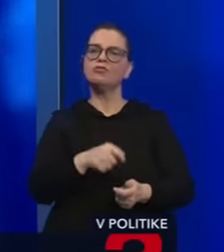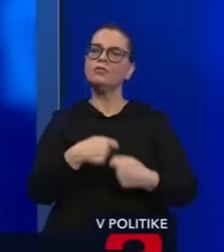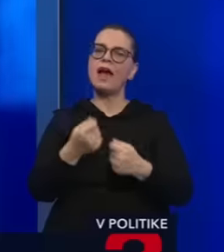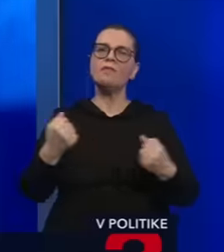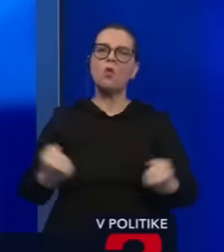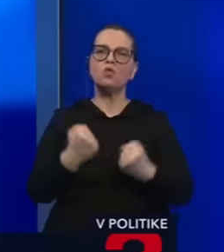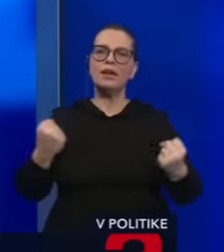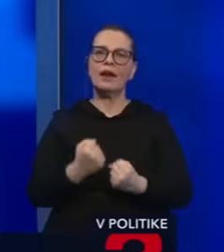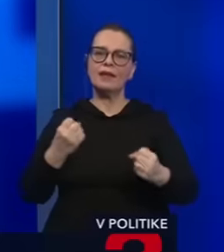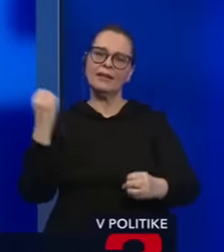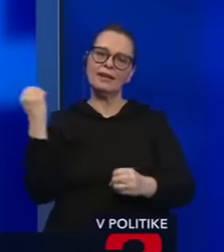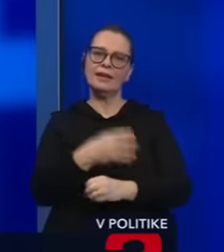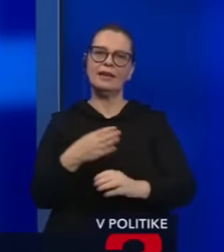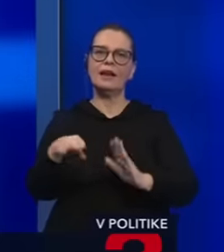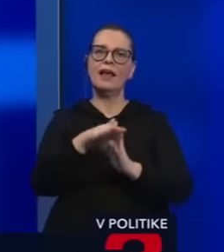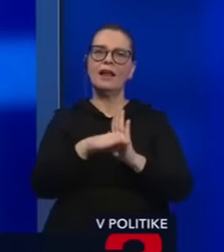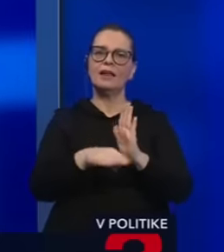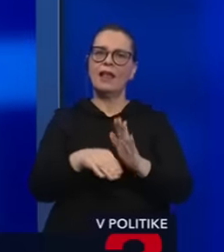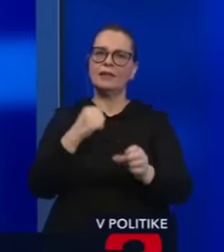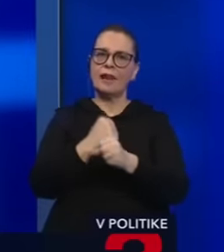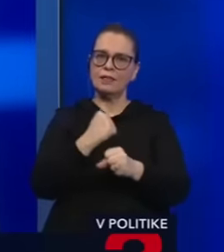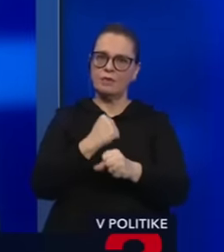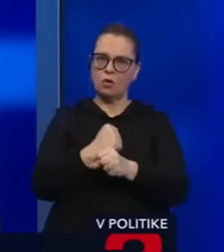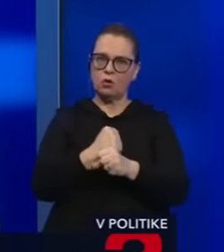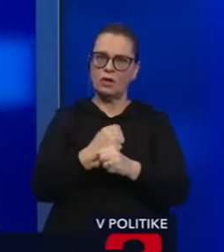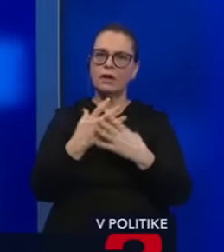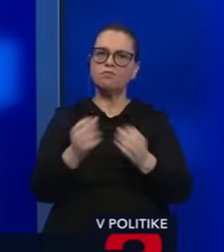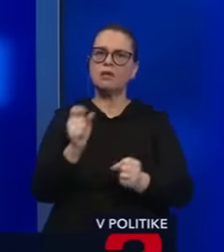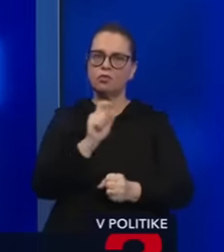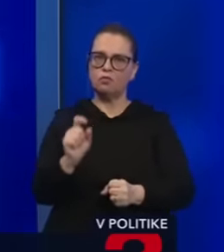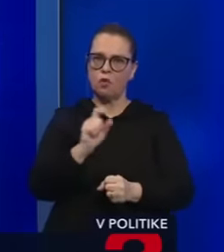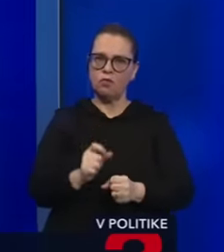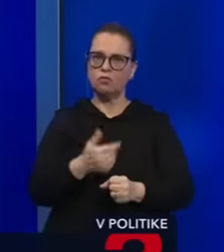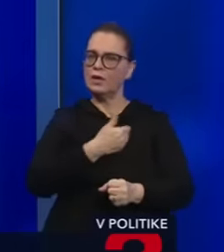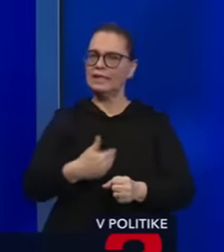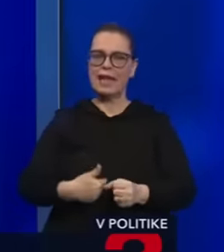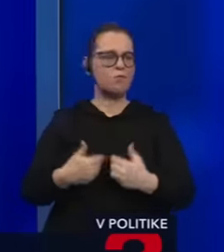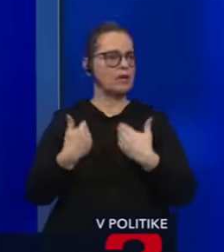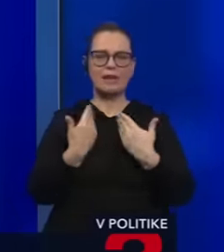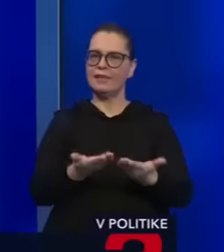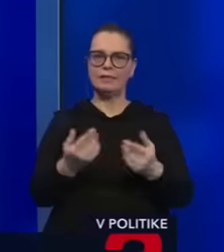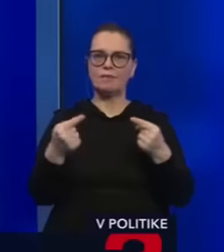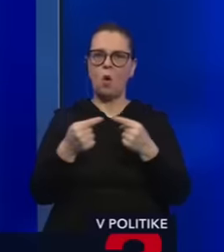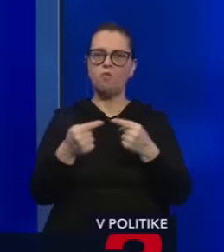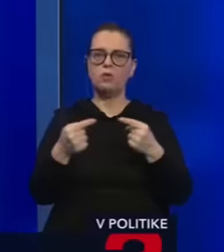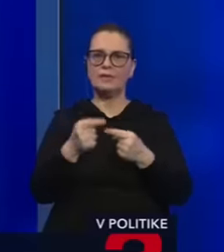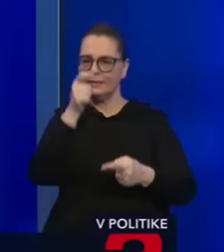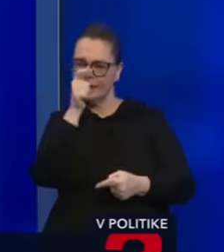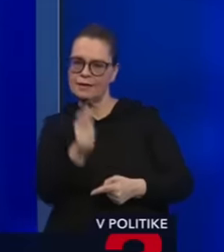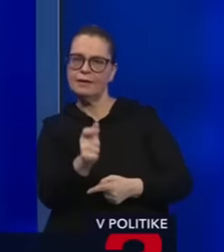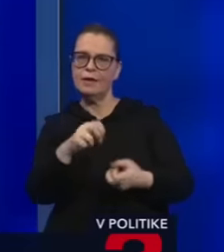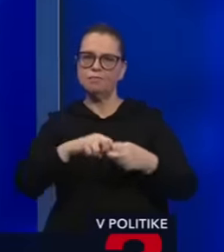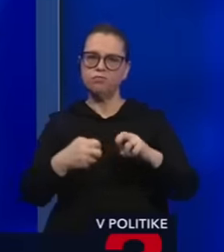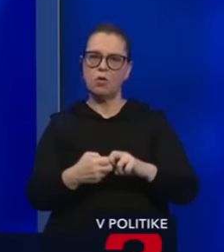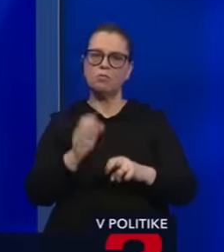urychlené, skrátené, expresné, legislatívne konania bez toho, že by na to bol dôvod. Demokrát nedáva opozícii polena pod nohy tak, že